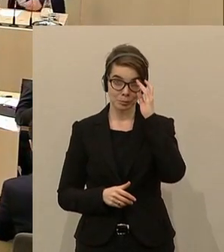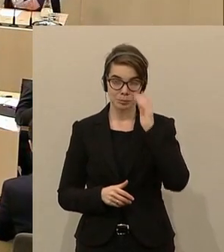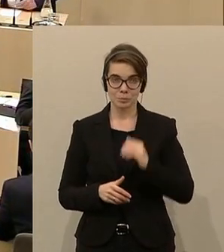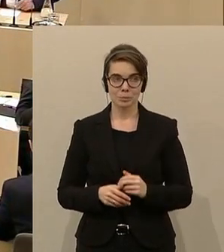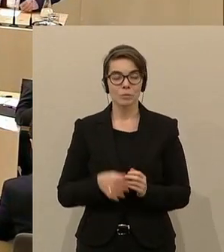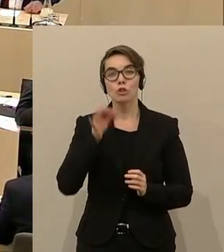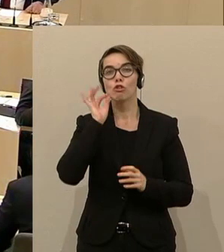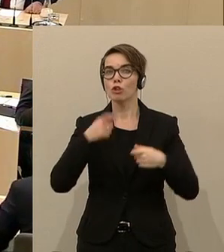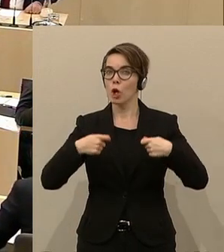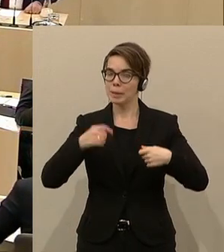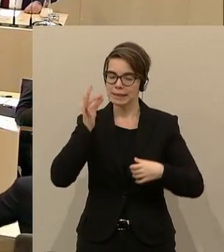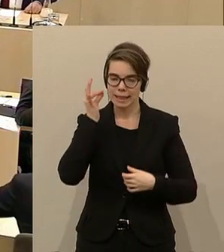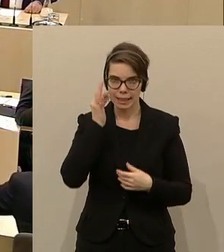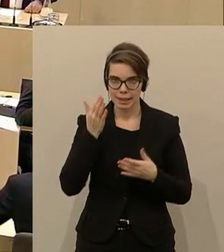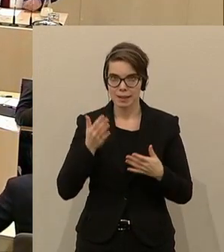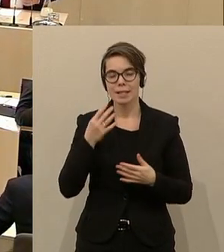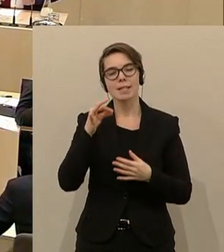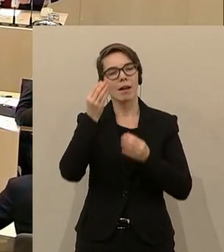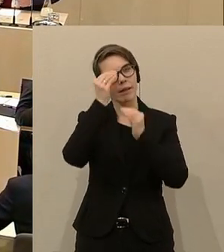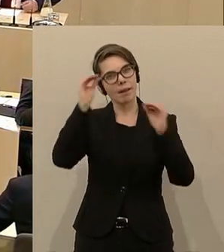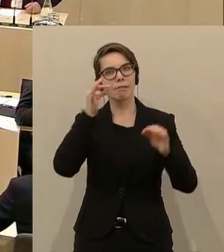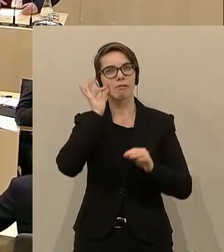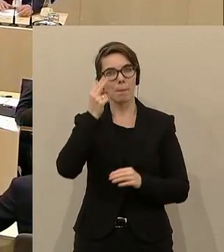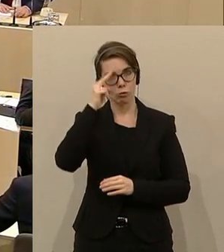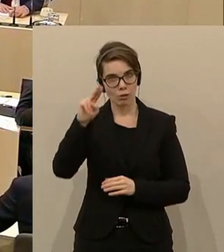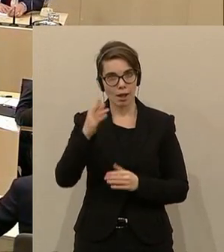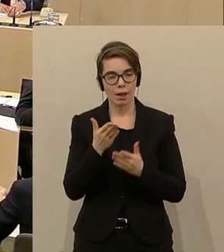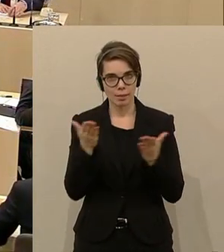Frau Präsidentin, sehr geehrte Damen und Herren,